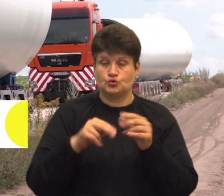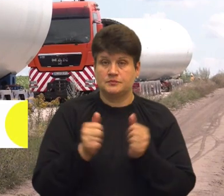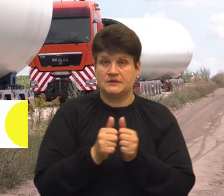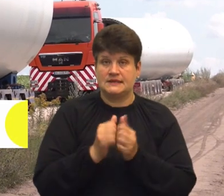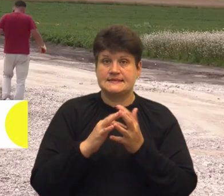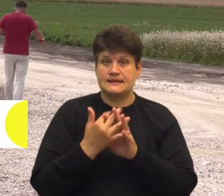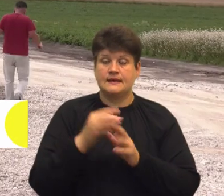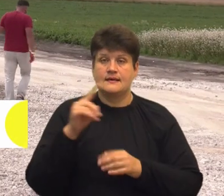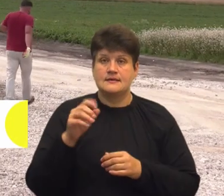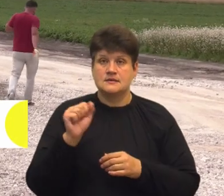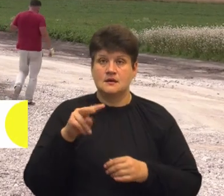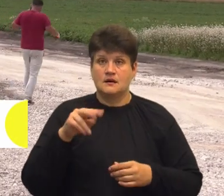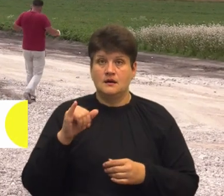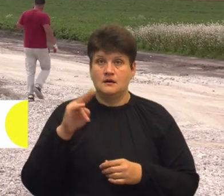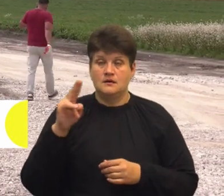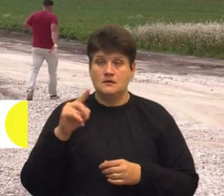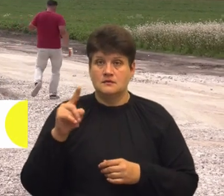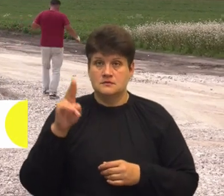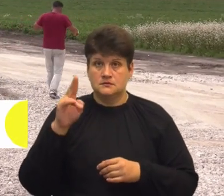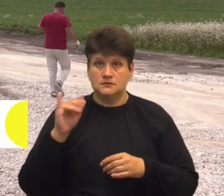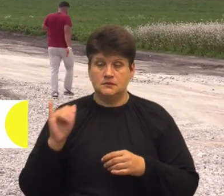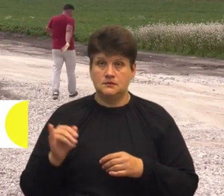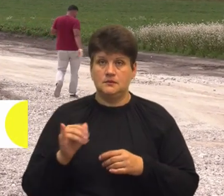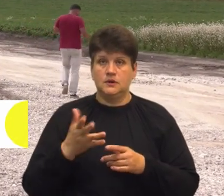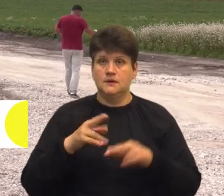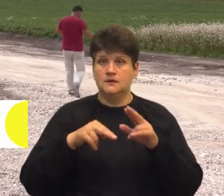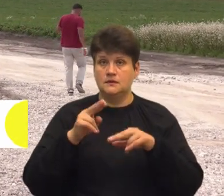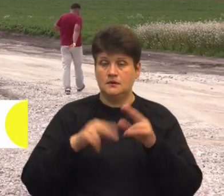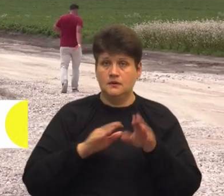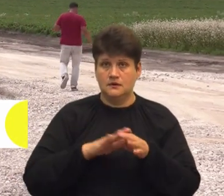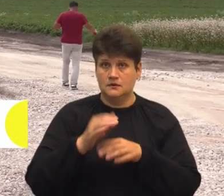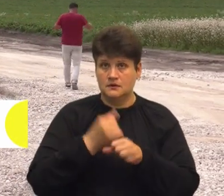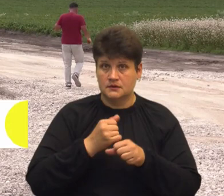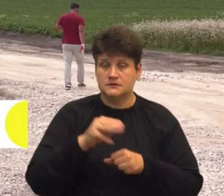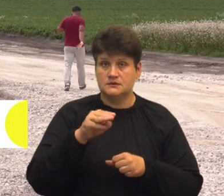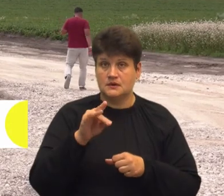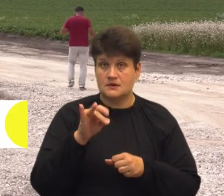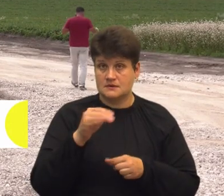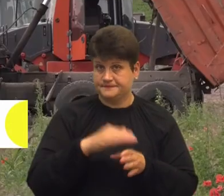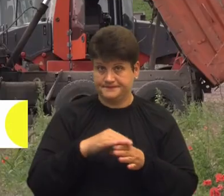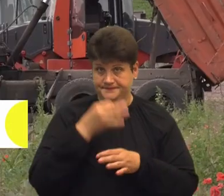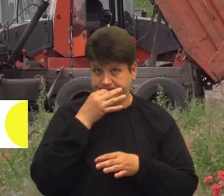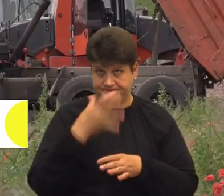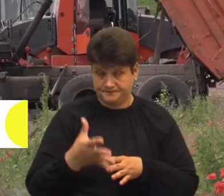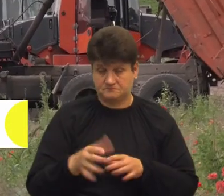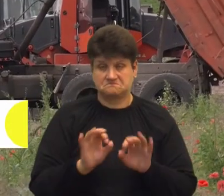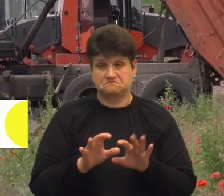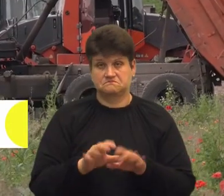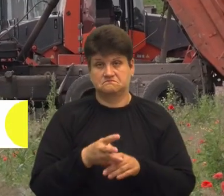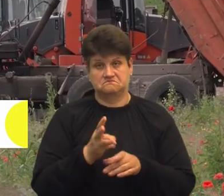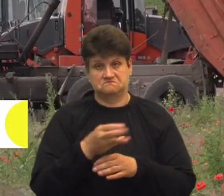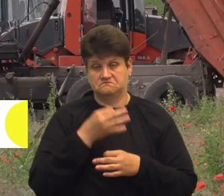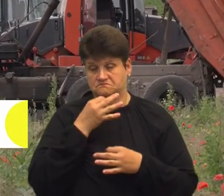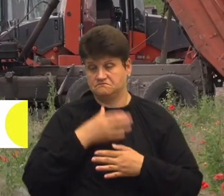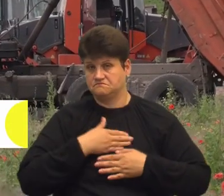Виконроб на будівництві вітрової електростанції Тарас не назвав свого прізвища, коментувати ситуацію на камеру не захотів Чоловік